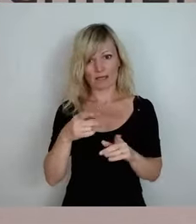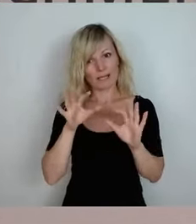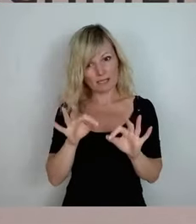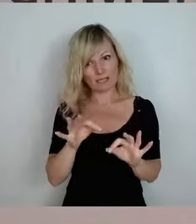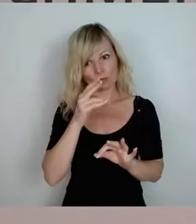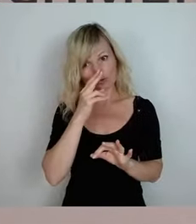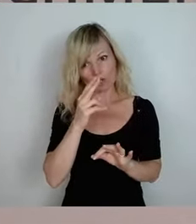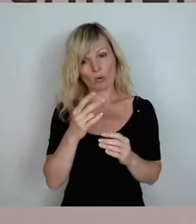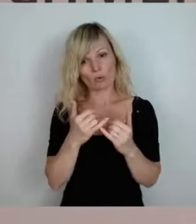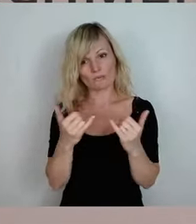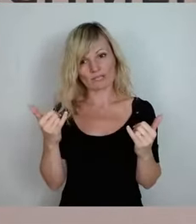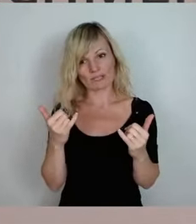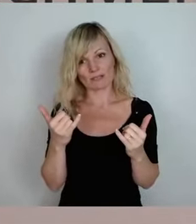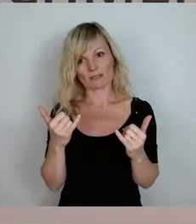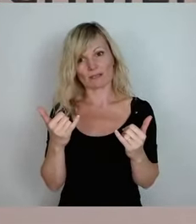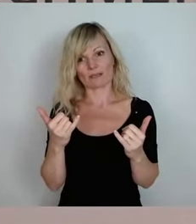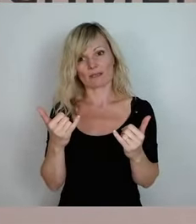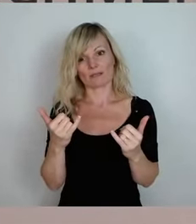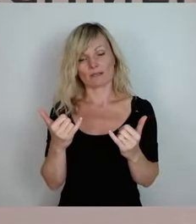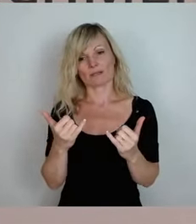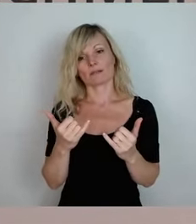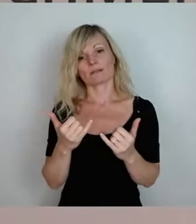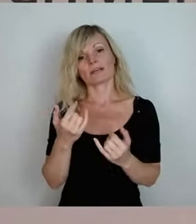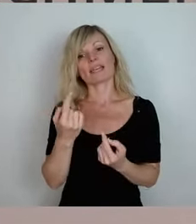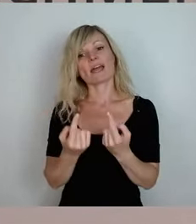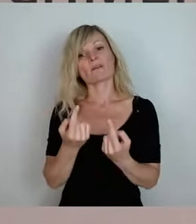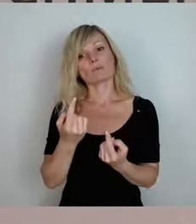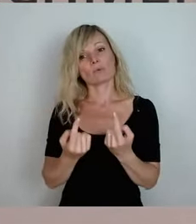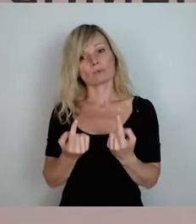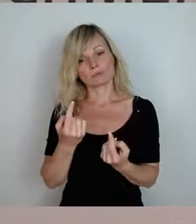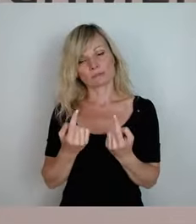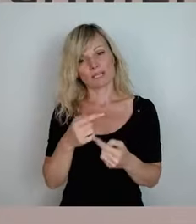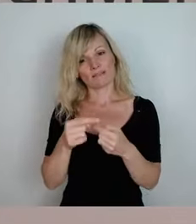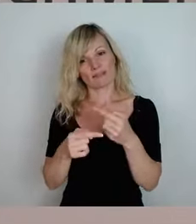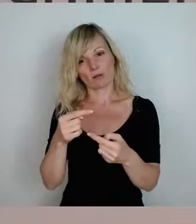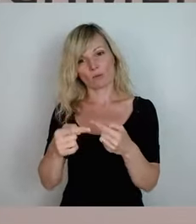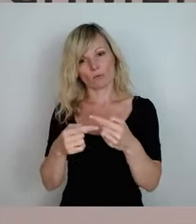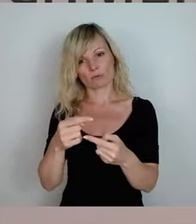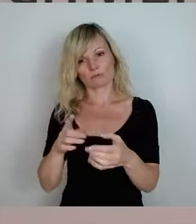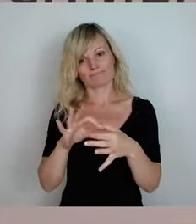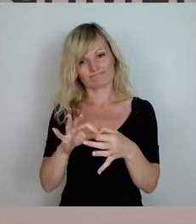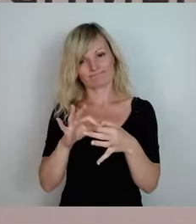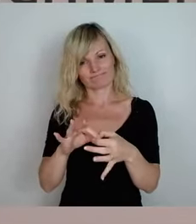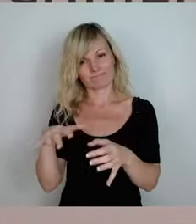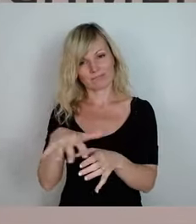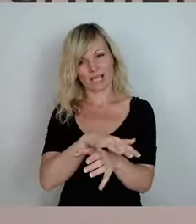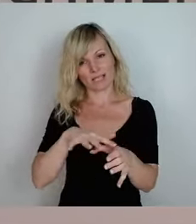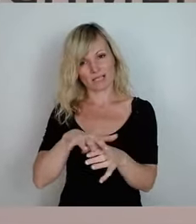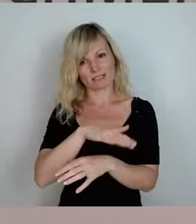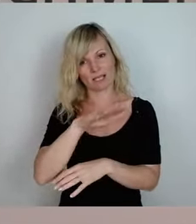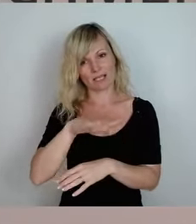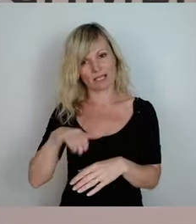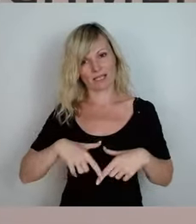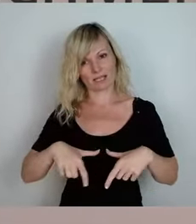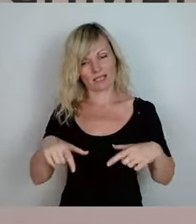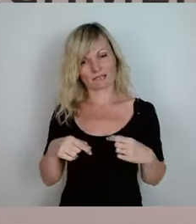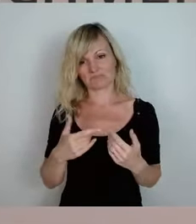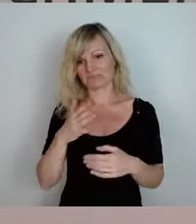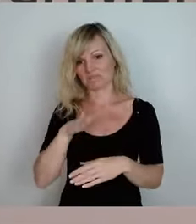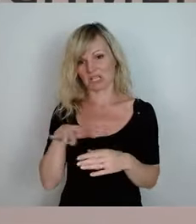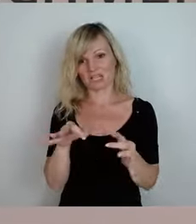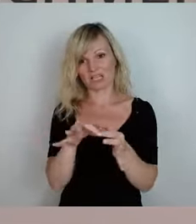wie entwickelt sich der Nachwuchs im Bereich Kindergärtnerinnen, Kindergärtner, Kindertagespflege.